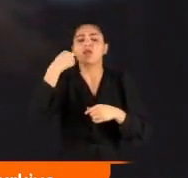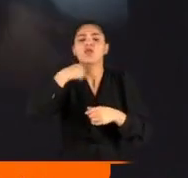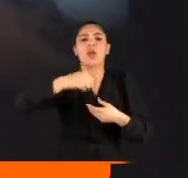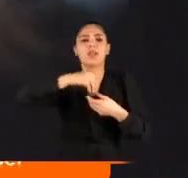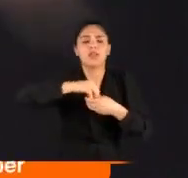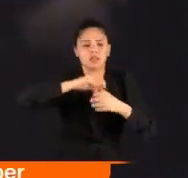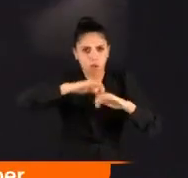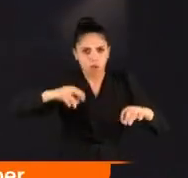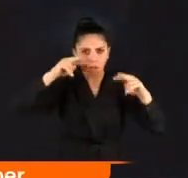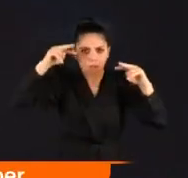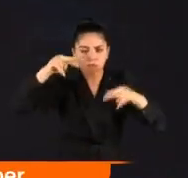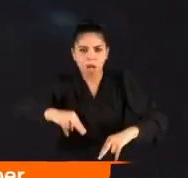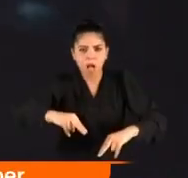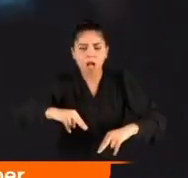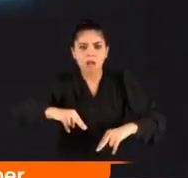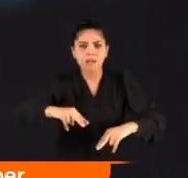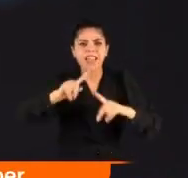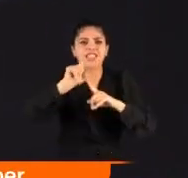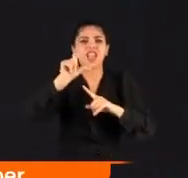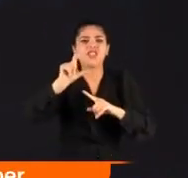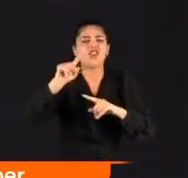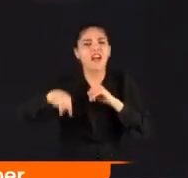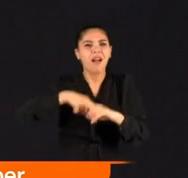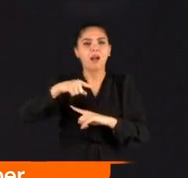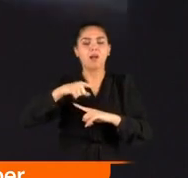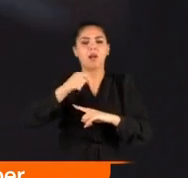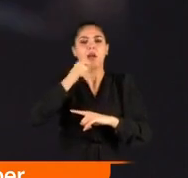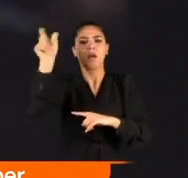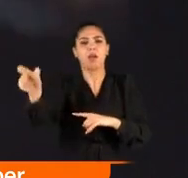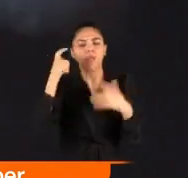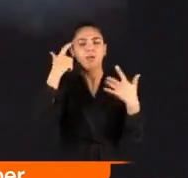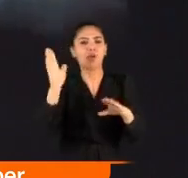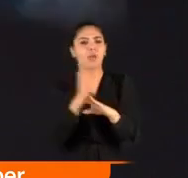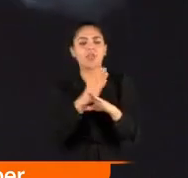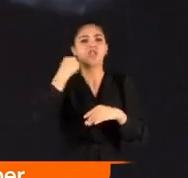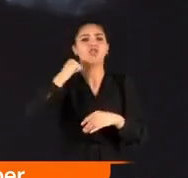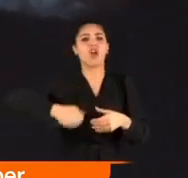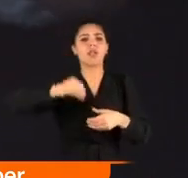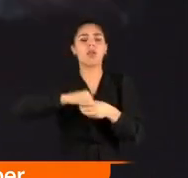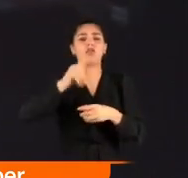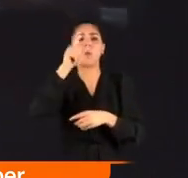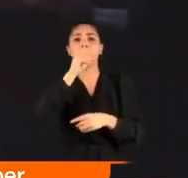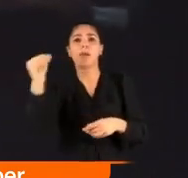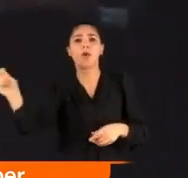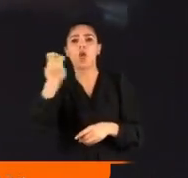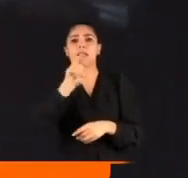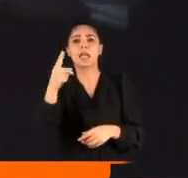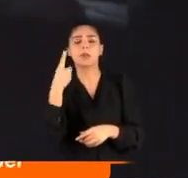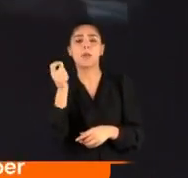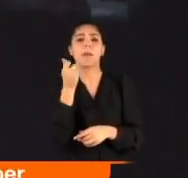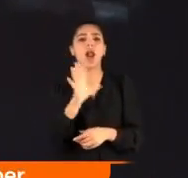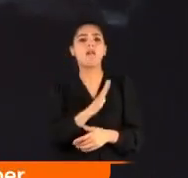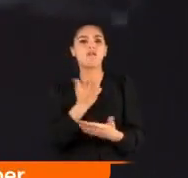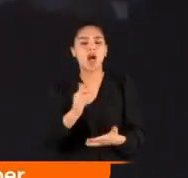umuduyla çantayı açtı. Ama gördükleri karşısında büyük bir şaşkınlık yaşadı. Çünkü o çantanın içinde 1 milyon 800 bin lira